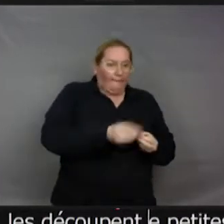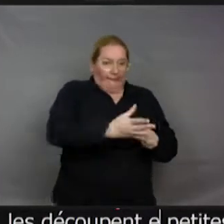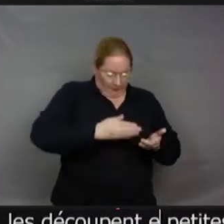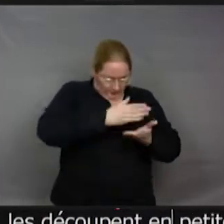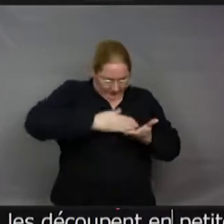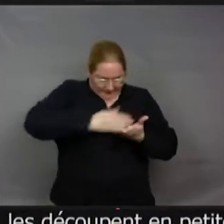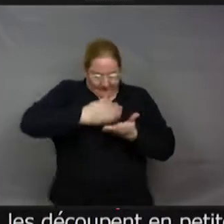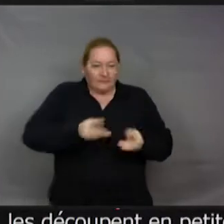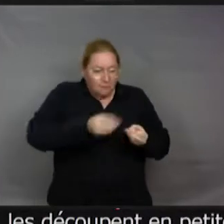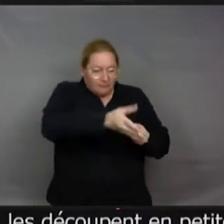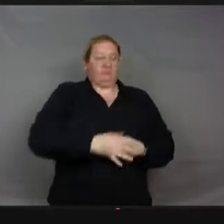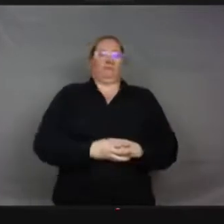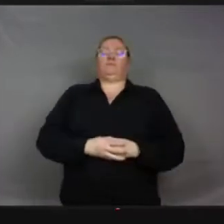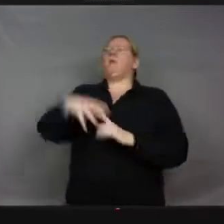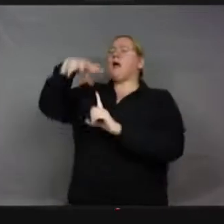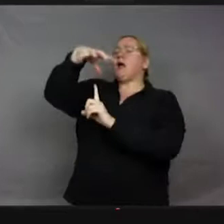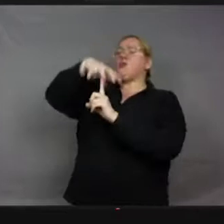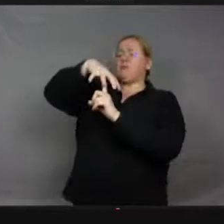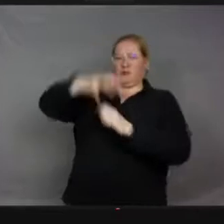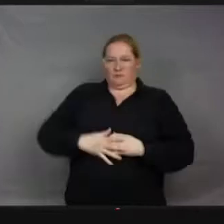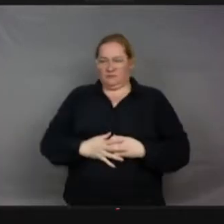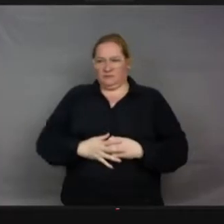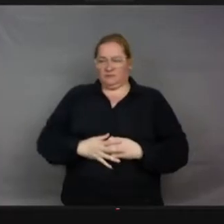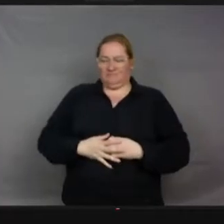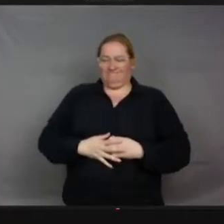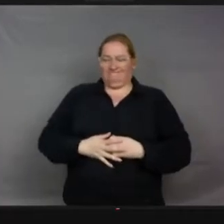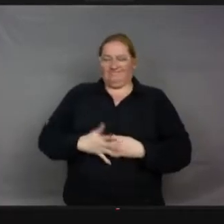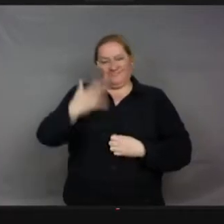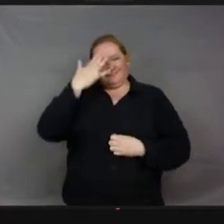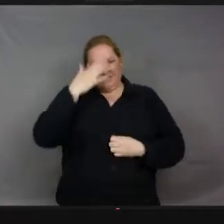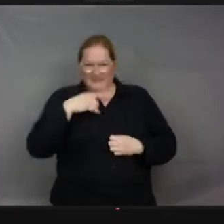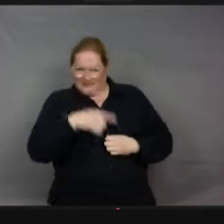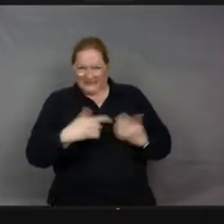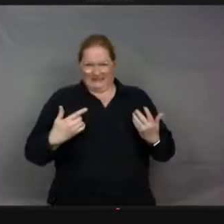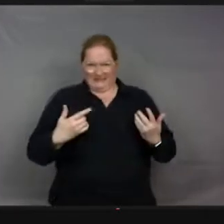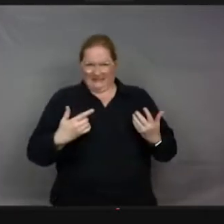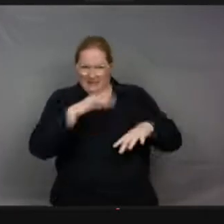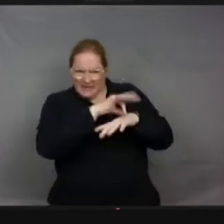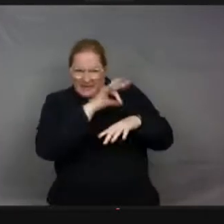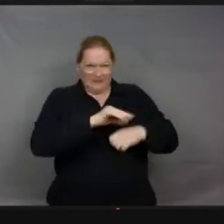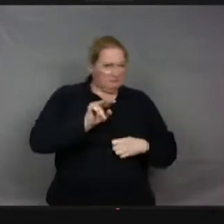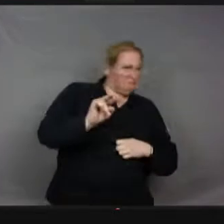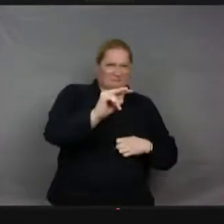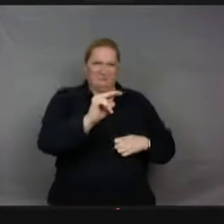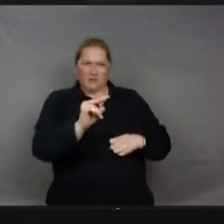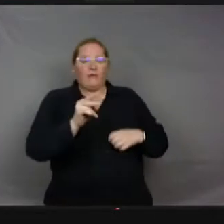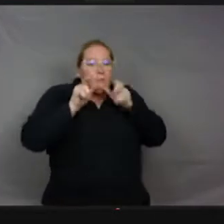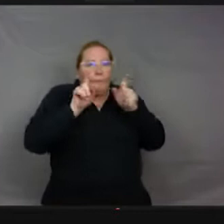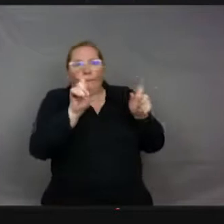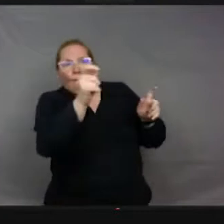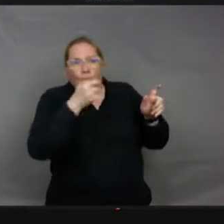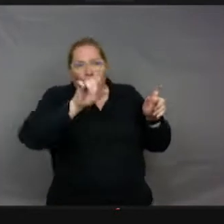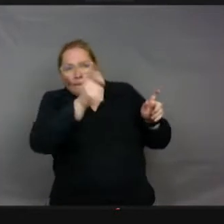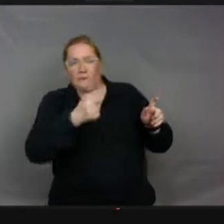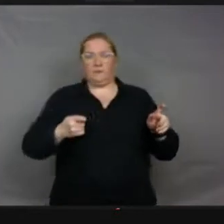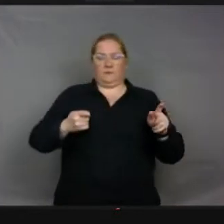Ensuite, si ce champignon va mal, elles peuvent découper avec leur mandibule les parties malades voire, elles sécrètent un antibiotique qui permet